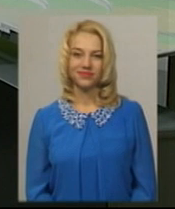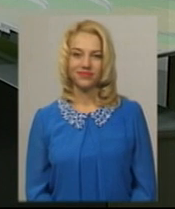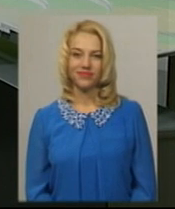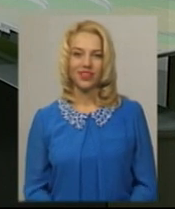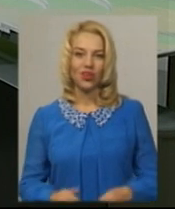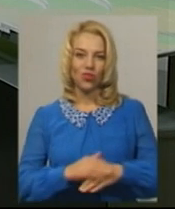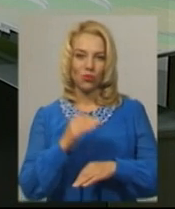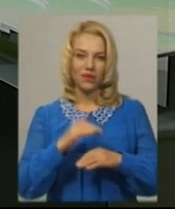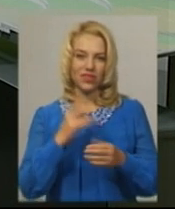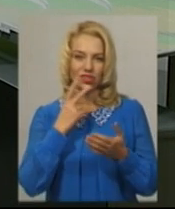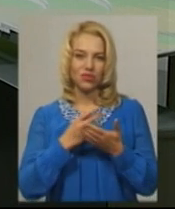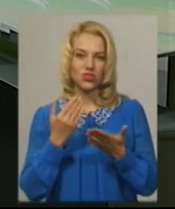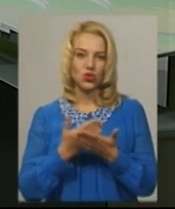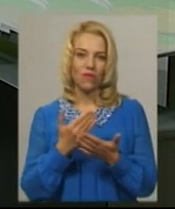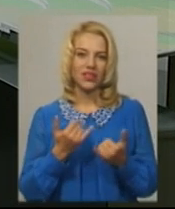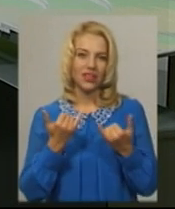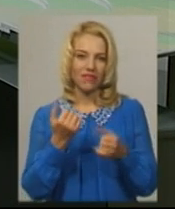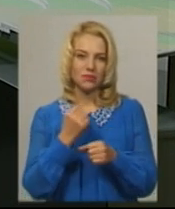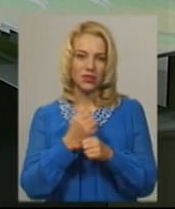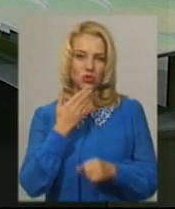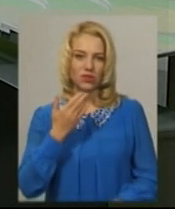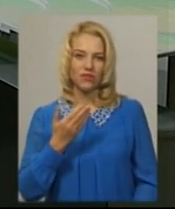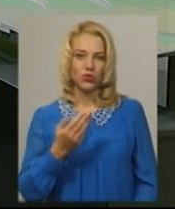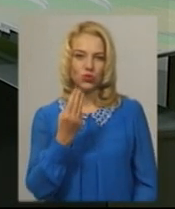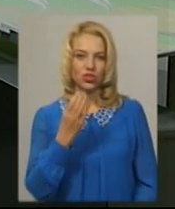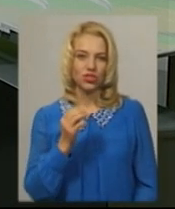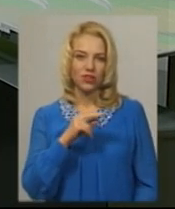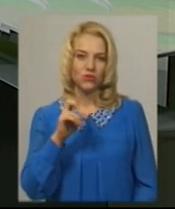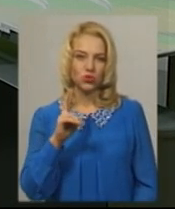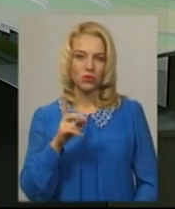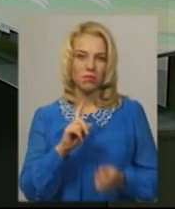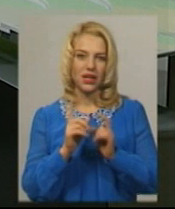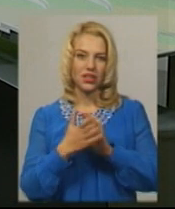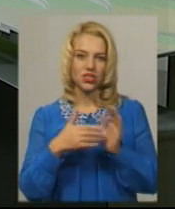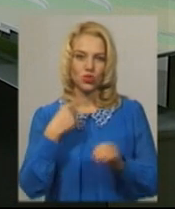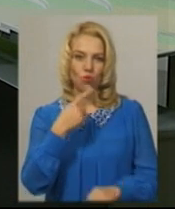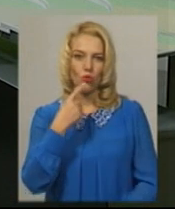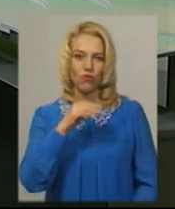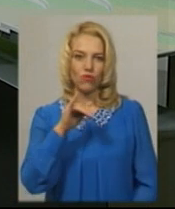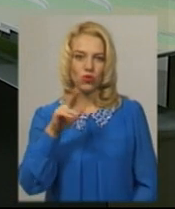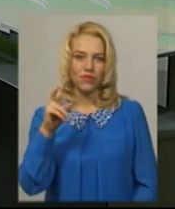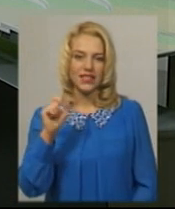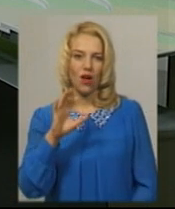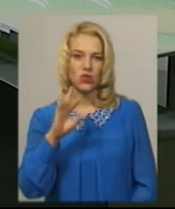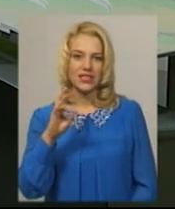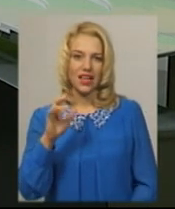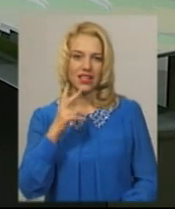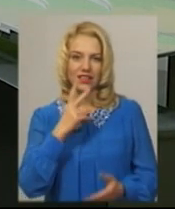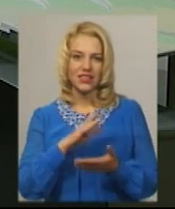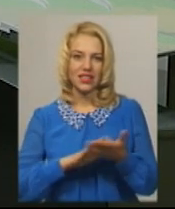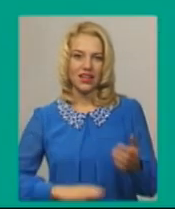Доброго вечора, ефірі новини. У студії для вас працює ведуча Катерина Шевчук, на жест умови перекладає Оксана Фіновська. Далі ви побачите.